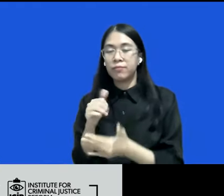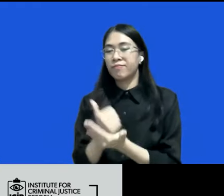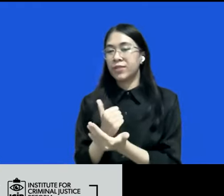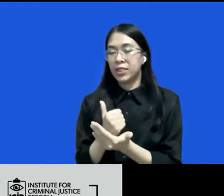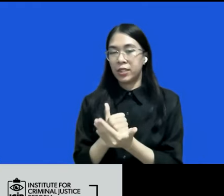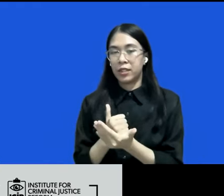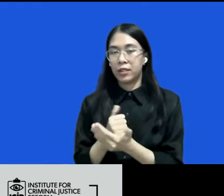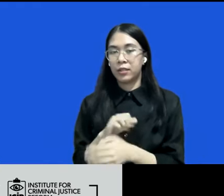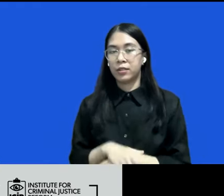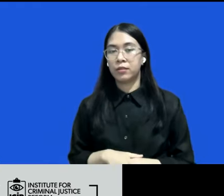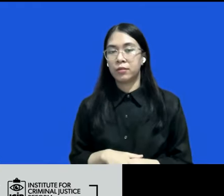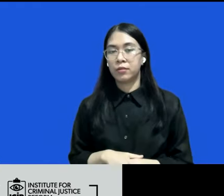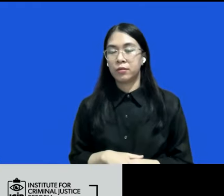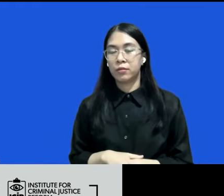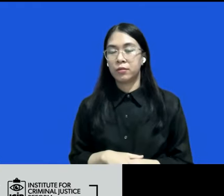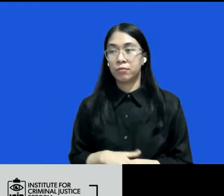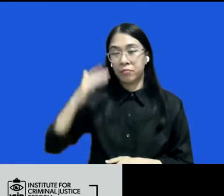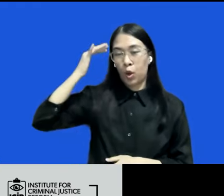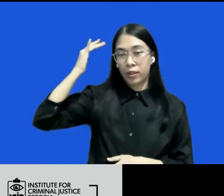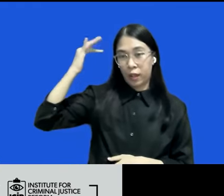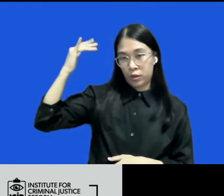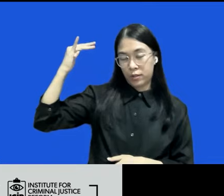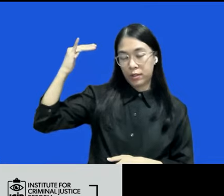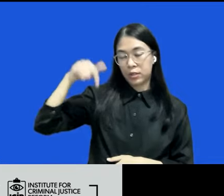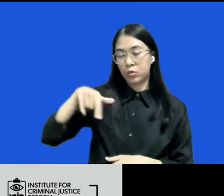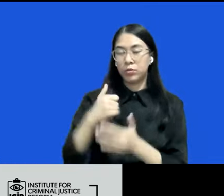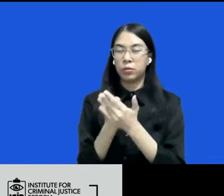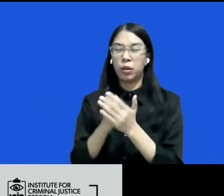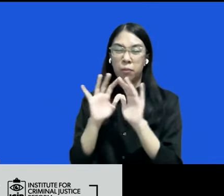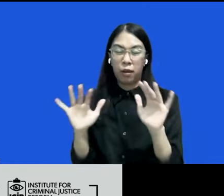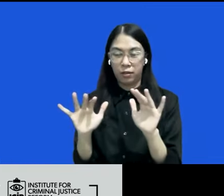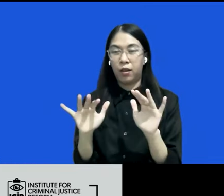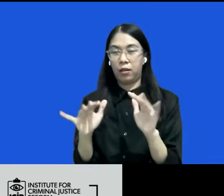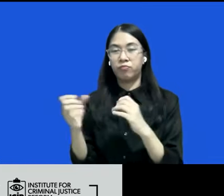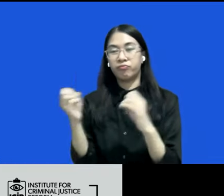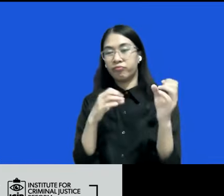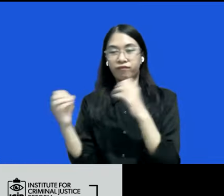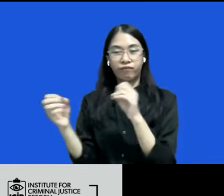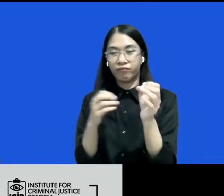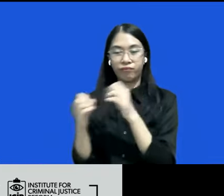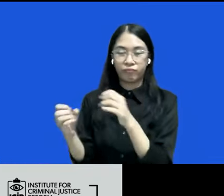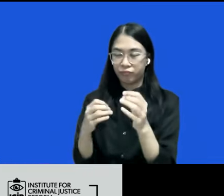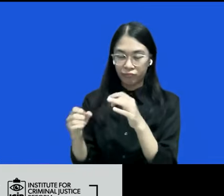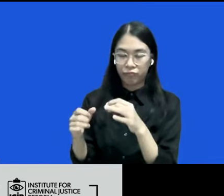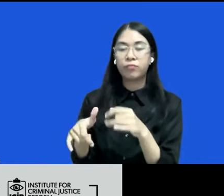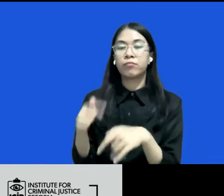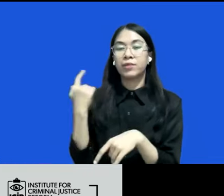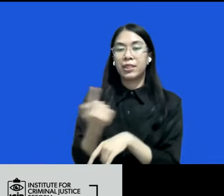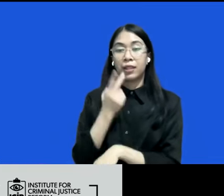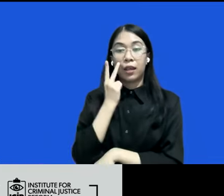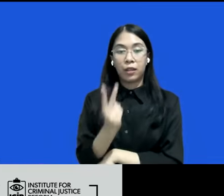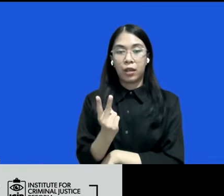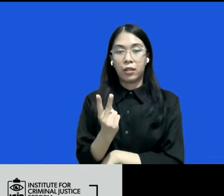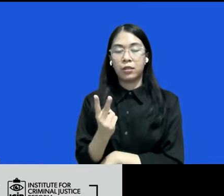dalam kerangka teoritis juga banyak bahasan perdebatan terkait dengan hal ini jadi kalau kita lihat memang